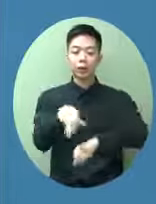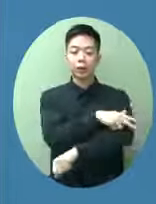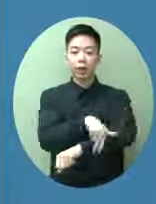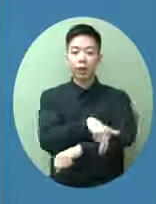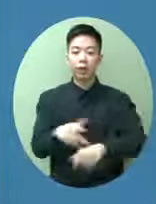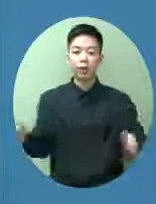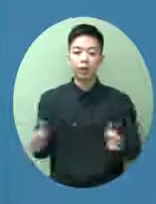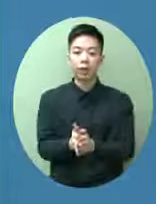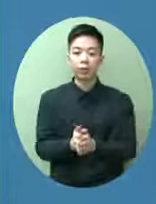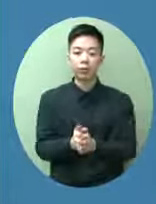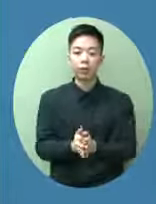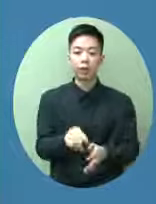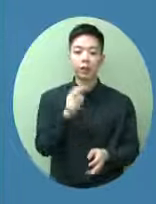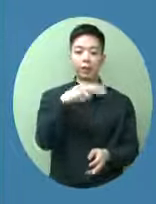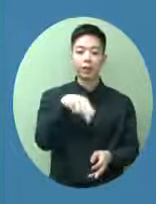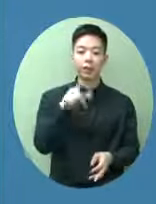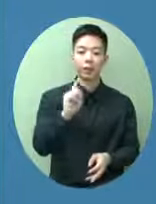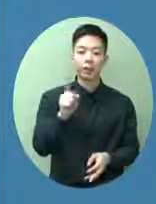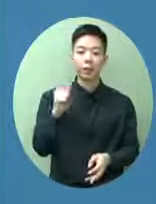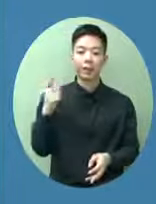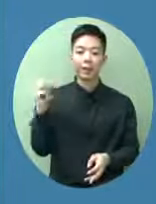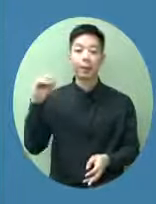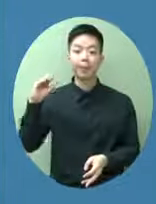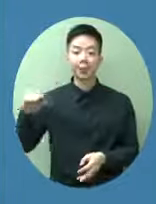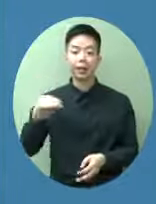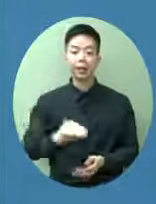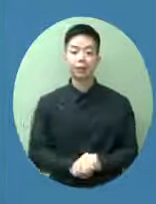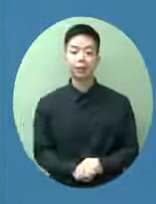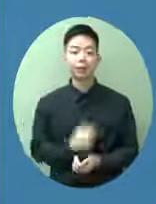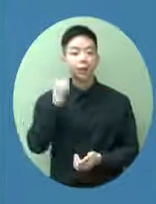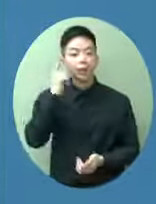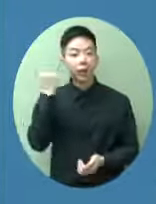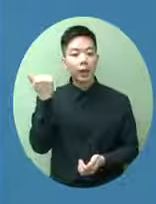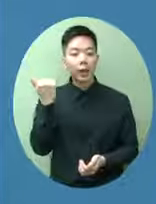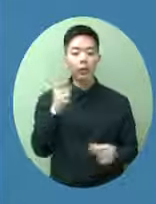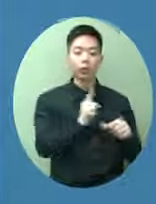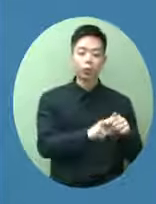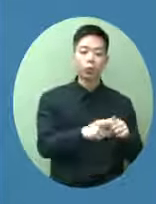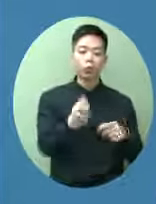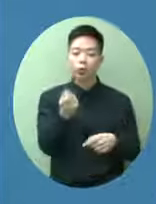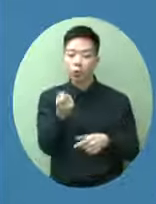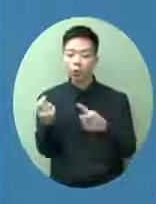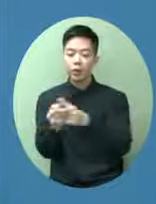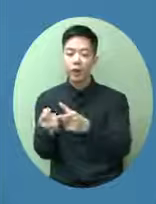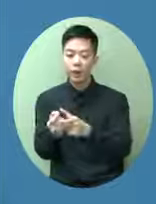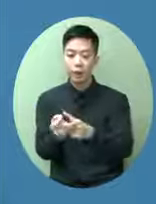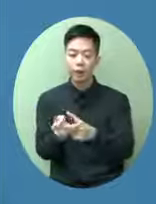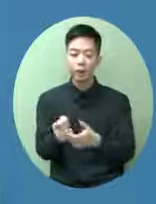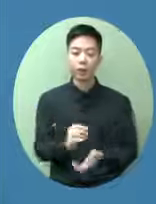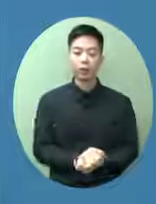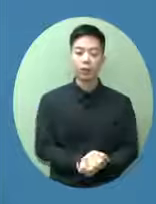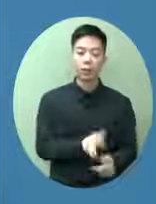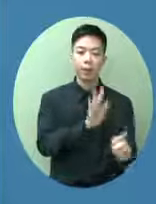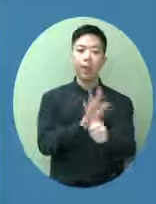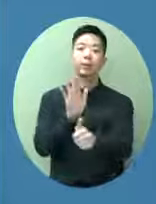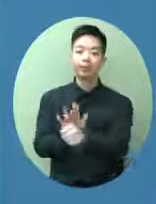額將會高達二千一百八十億元那希望為中小企的朋友都提供一定的